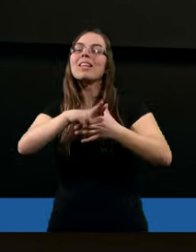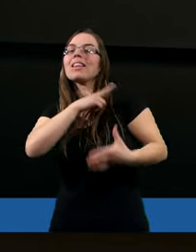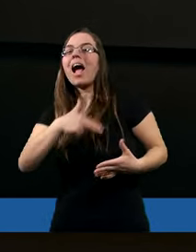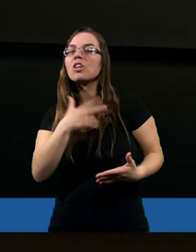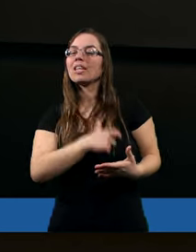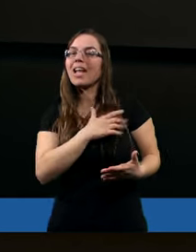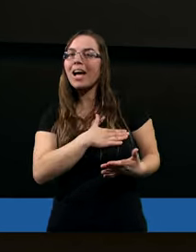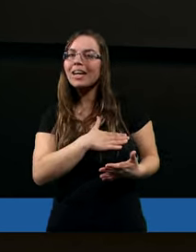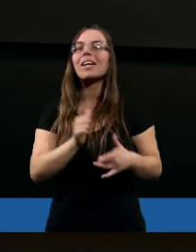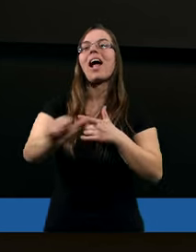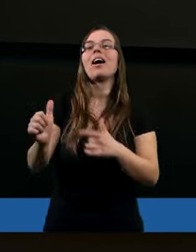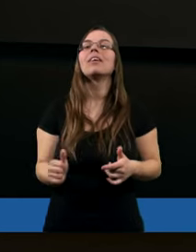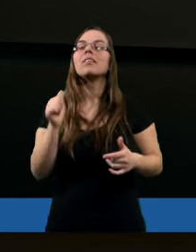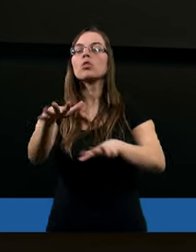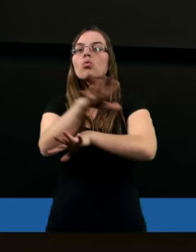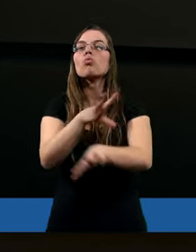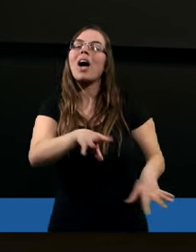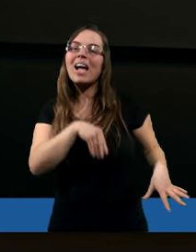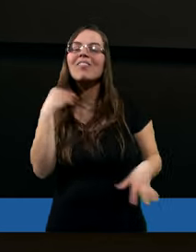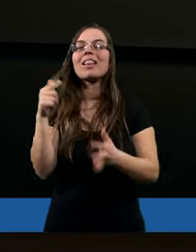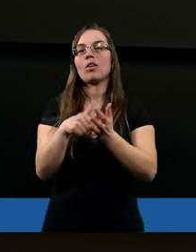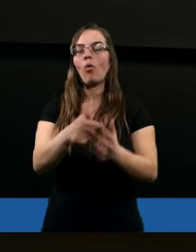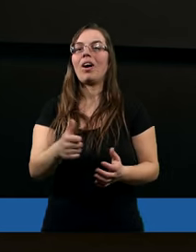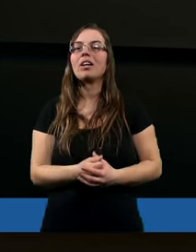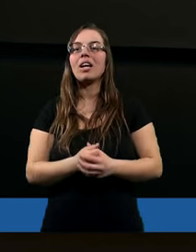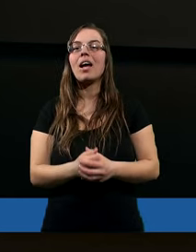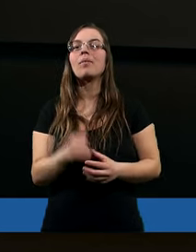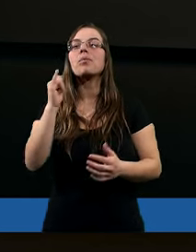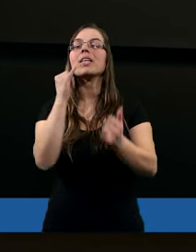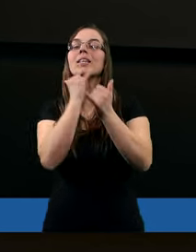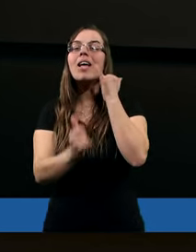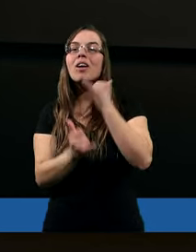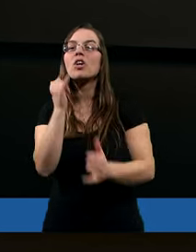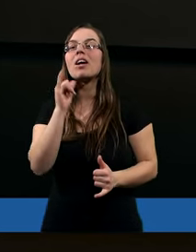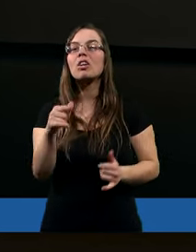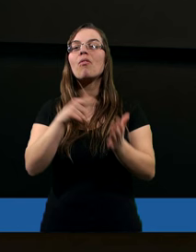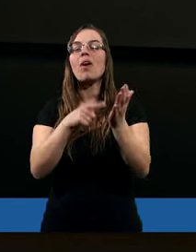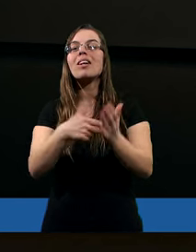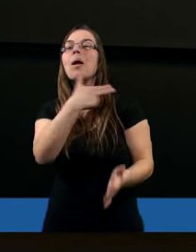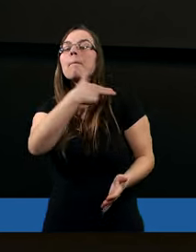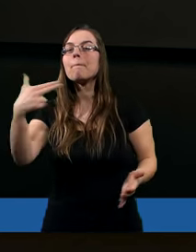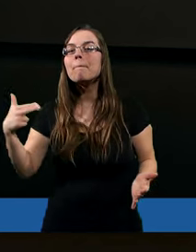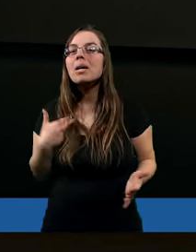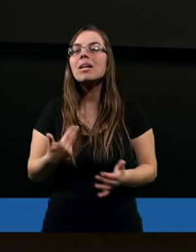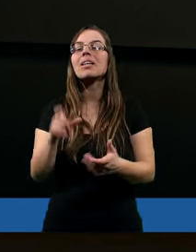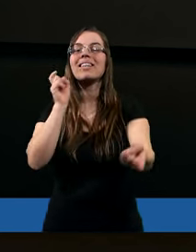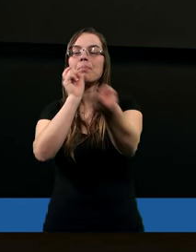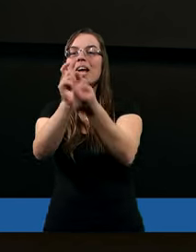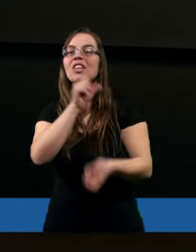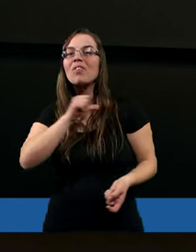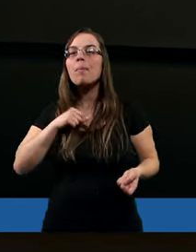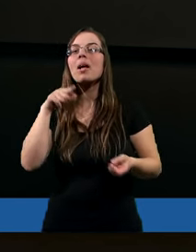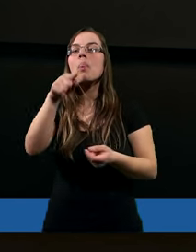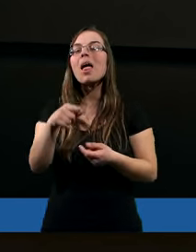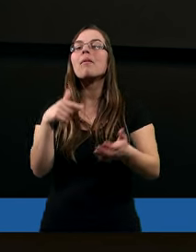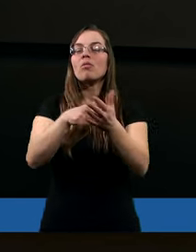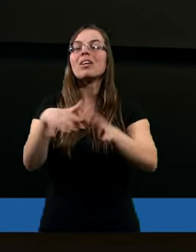sercach. Nasze serce są mieszkaniem Ducha Świętego, prawda? No w tym momencie, jeżeli właśnie my sprzeciwiamy się